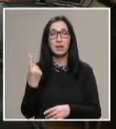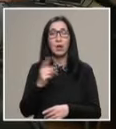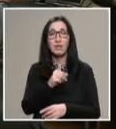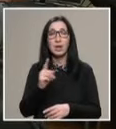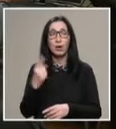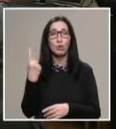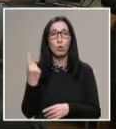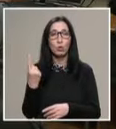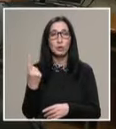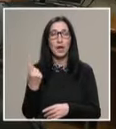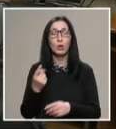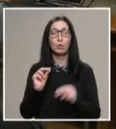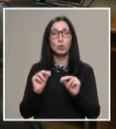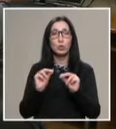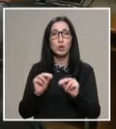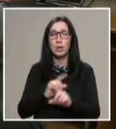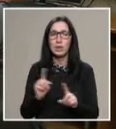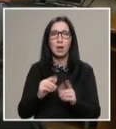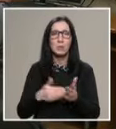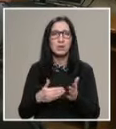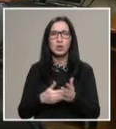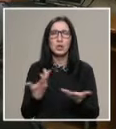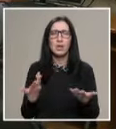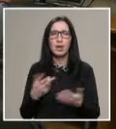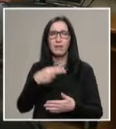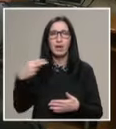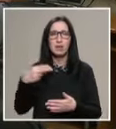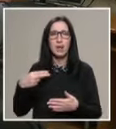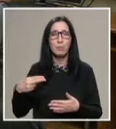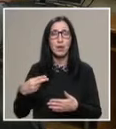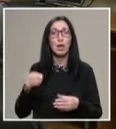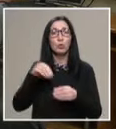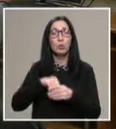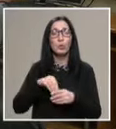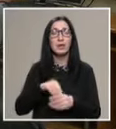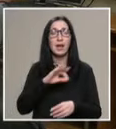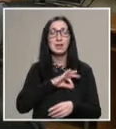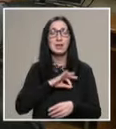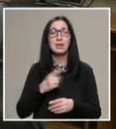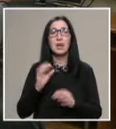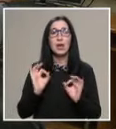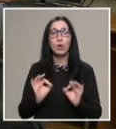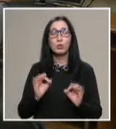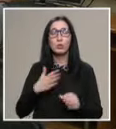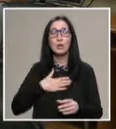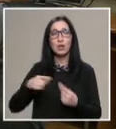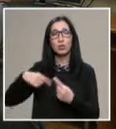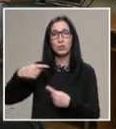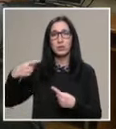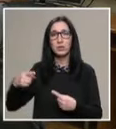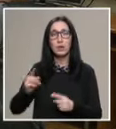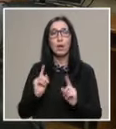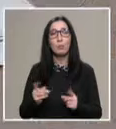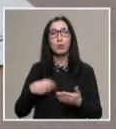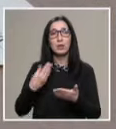всяко едно от тях, всяко едно от обученията няма значение на каква тема е да при нас е сериозно за нашето развитие. и съответно ние можем